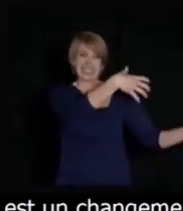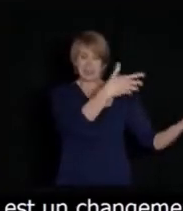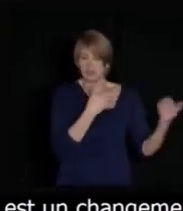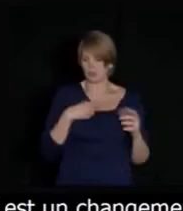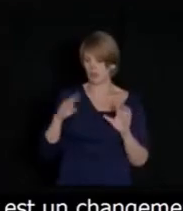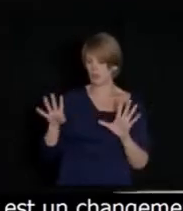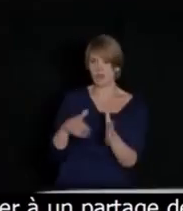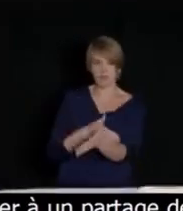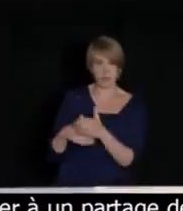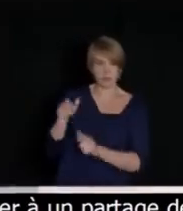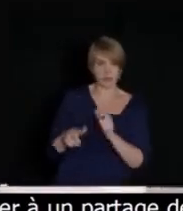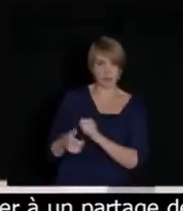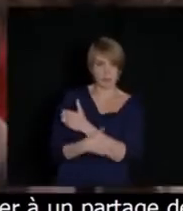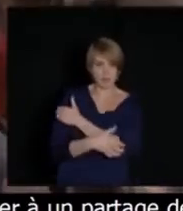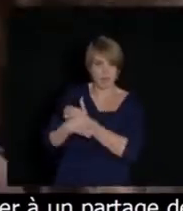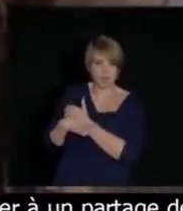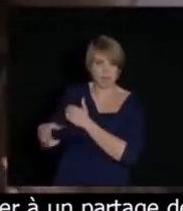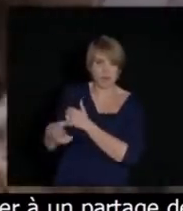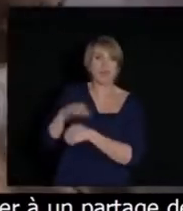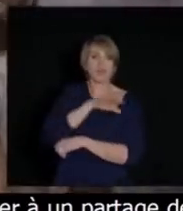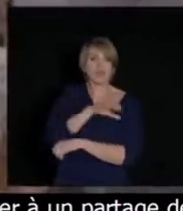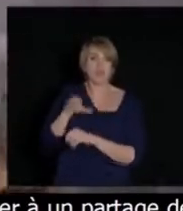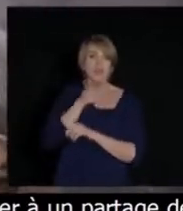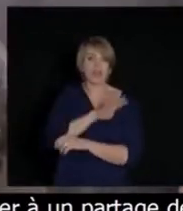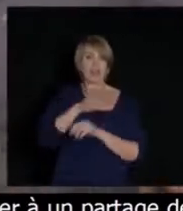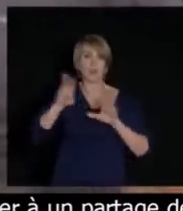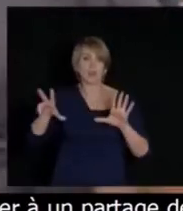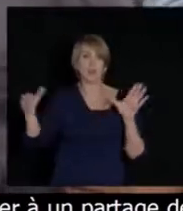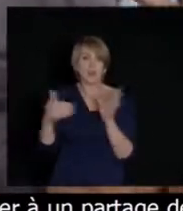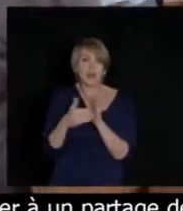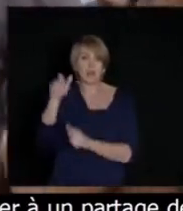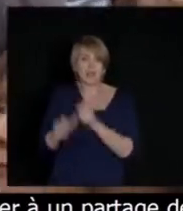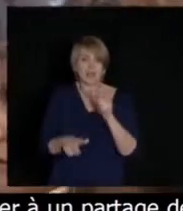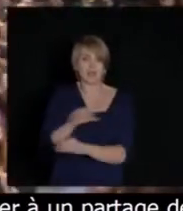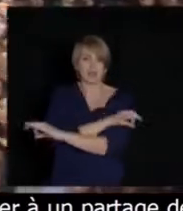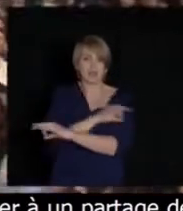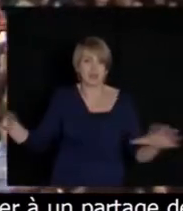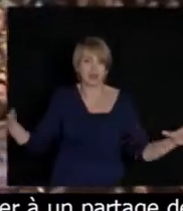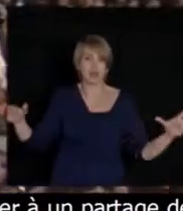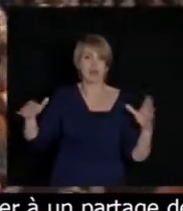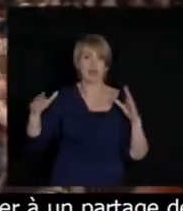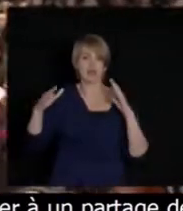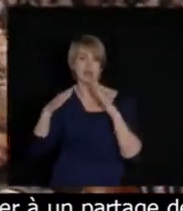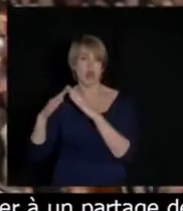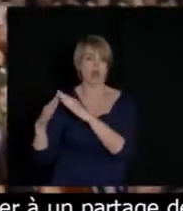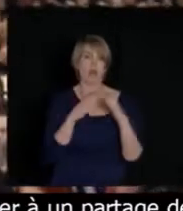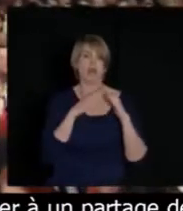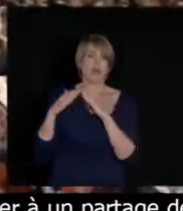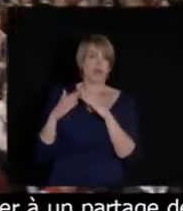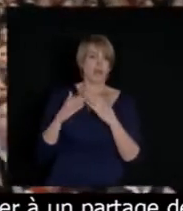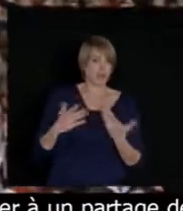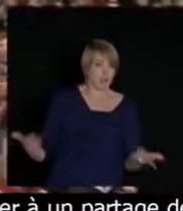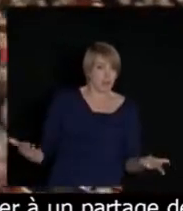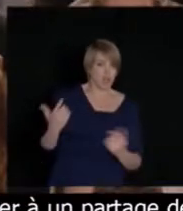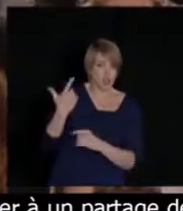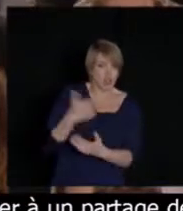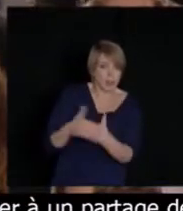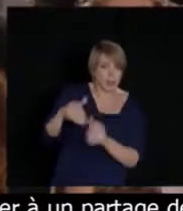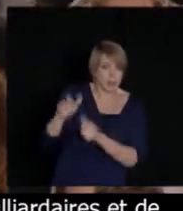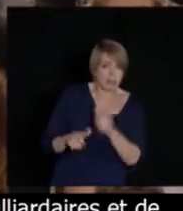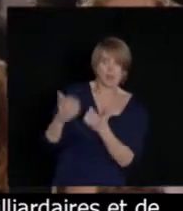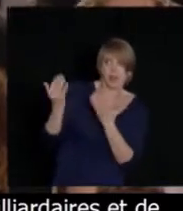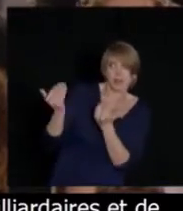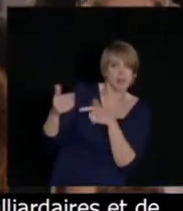milliardaires et de millionnaires dans ce pays, tandis qu'il y a 9 millions de pauvres, 148 000 personnes qui n'ont plus d'adresse,